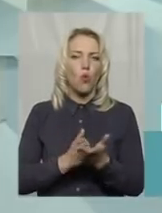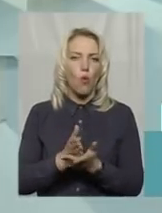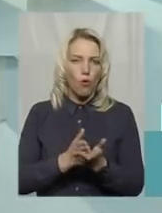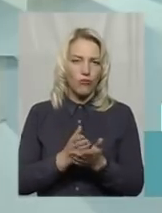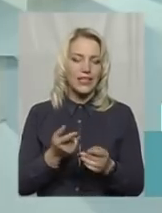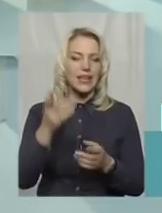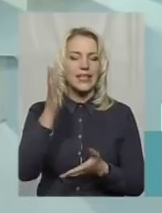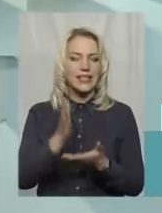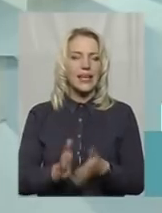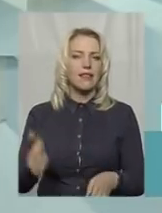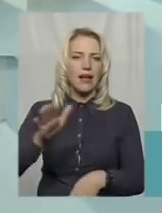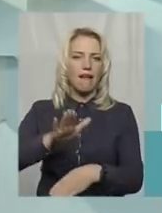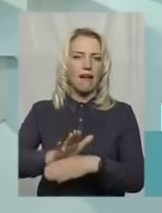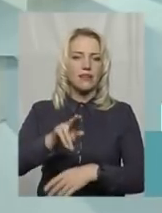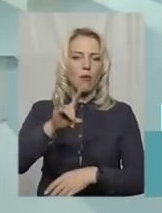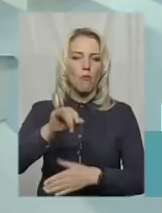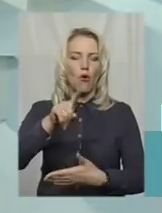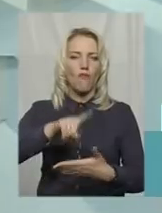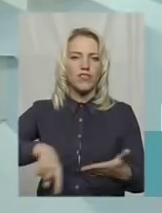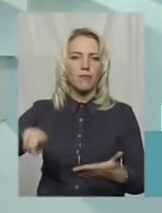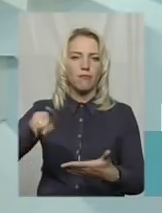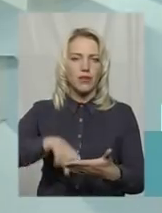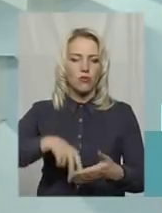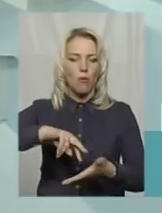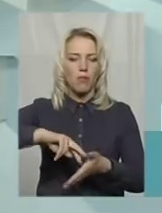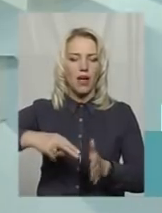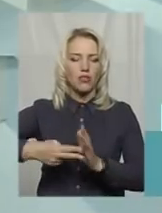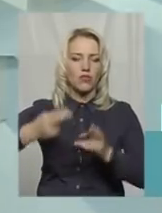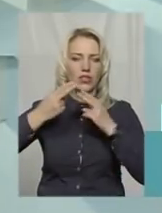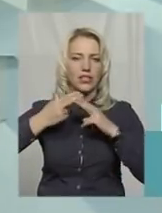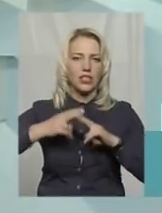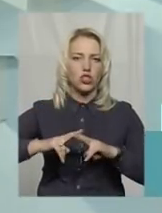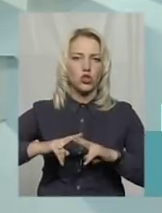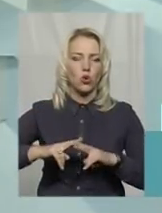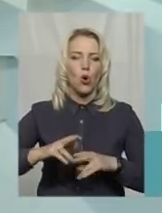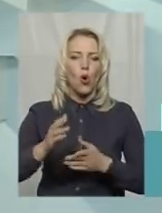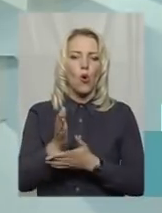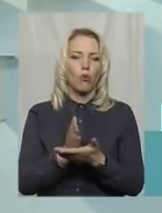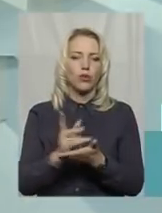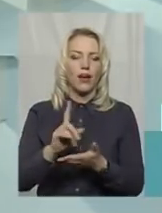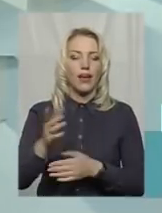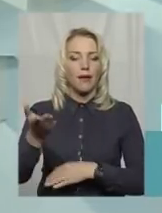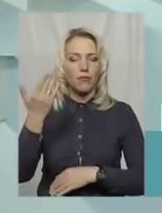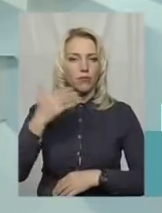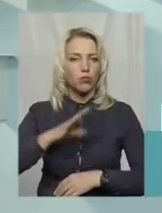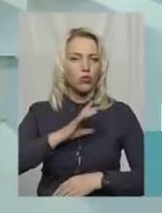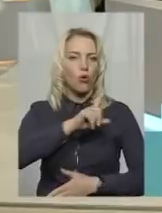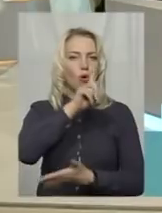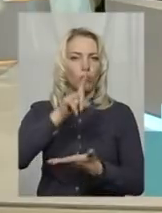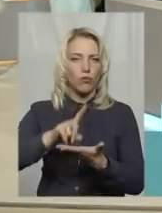є наказ про відміну планового технічного обслуговування, яке було обов'язковим,